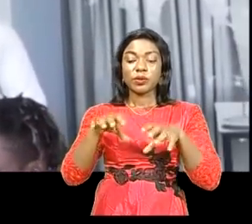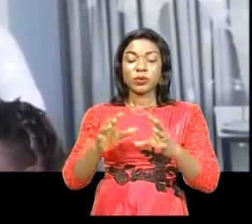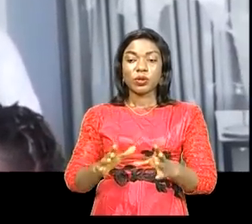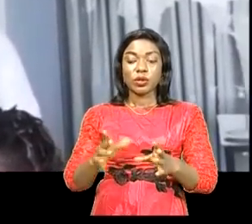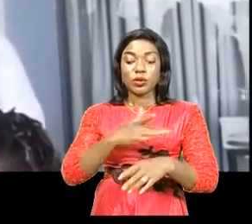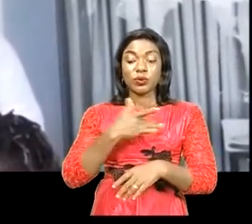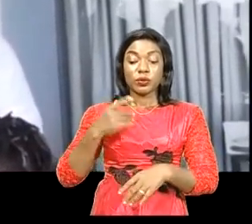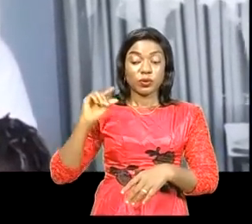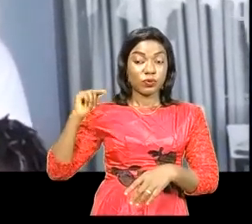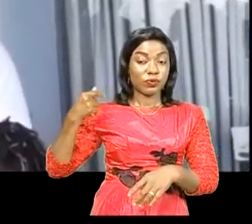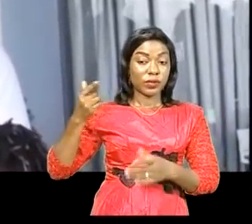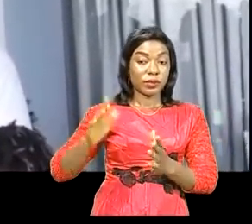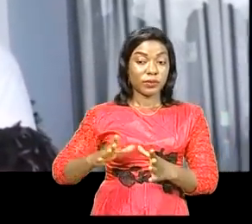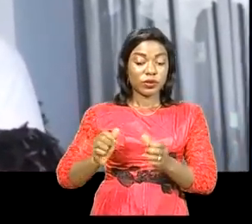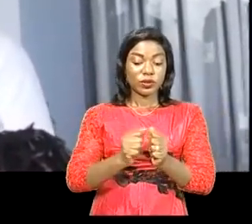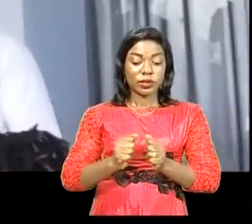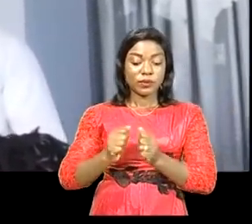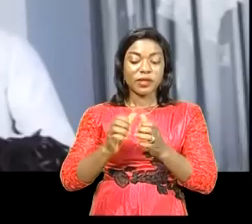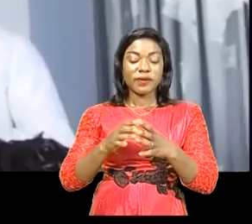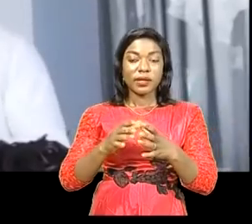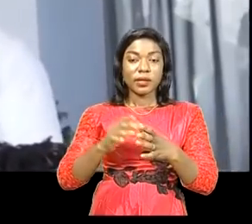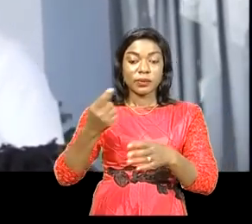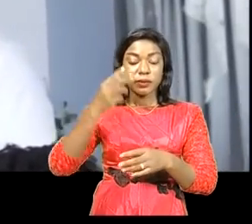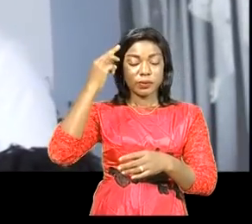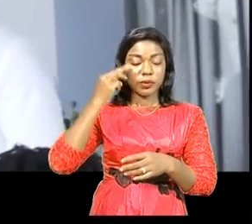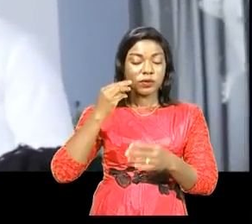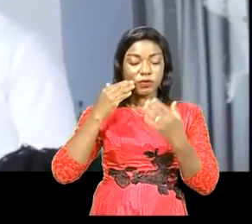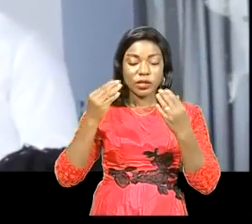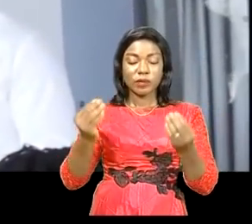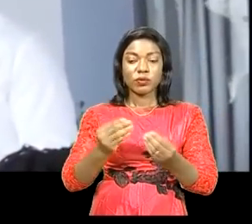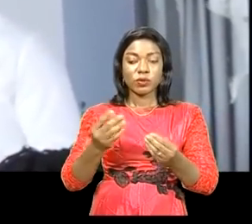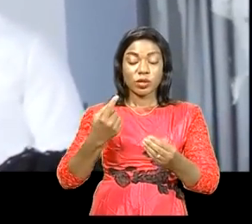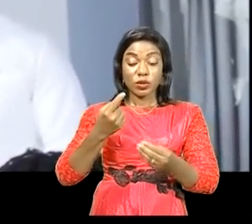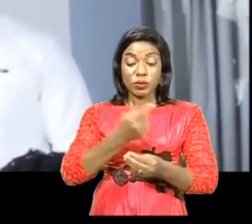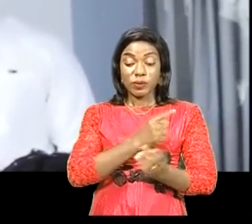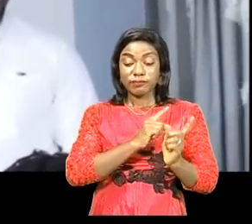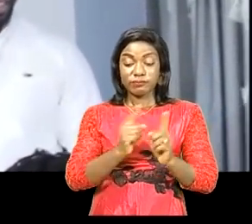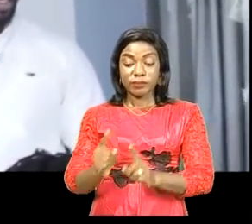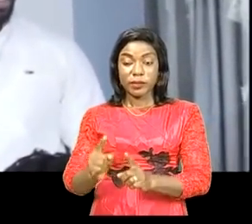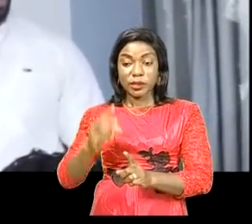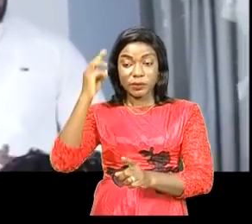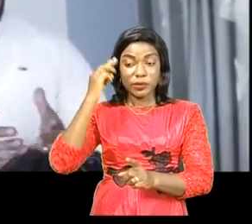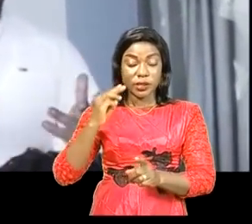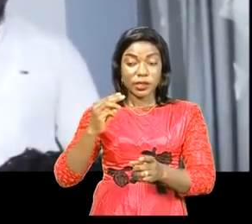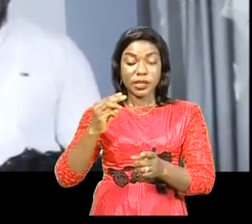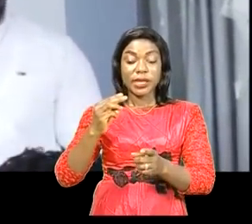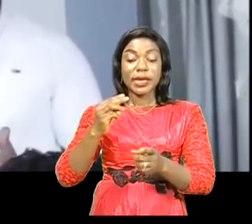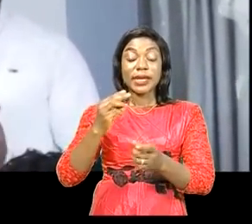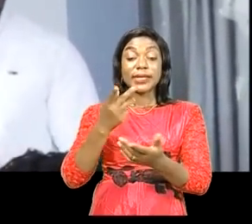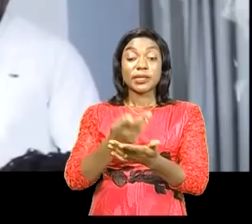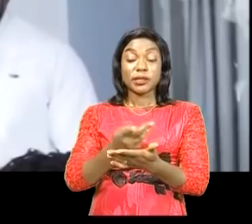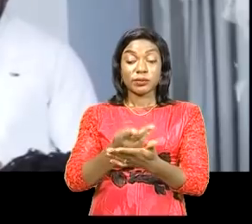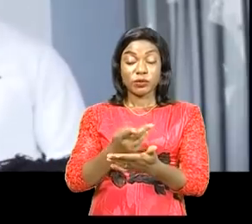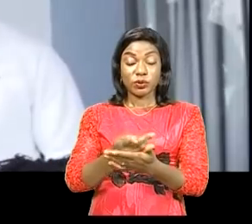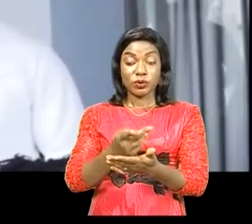ensemble avec le premier ministre. Raison pour laquelle moi, suis arrivé en tant que ministre des sports et loisirs, assisté à votre